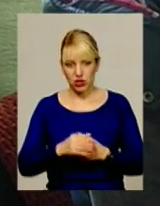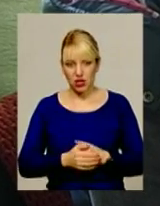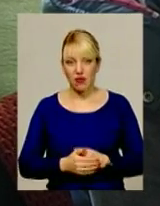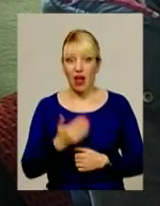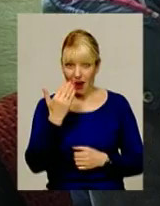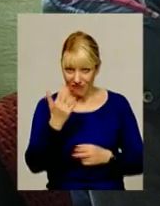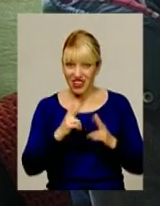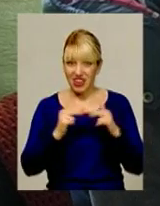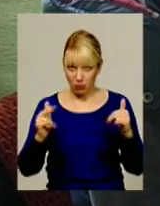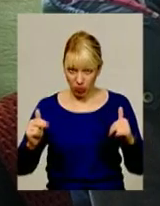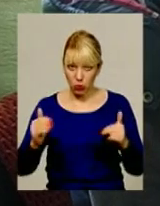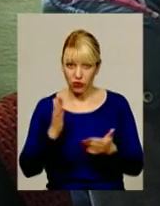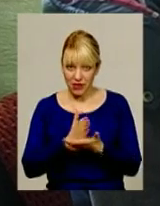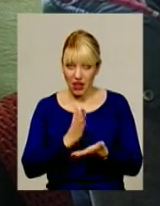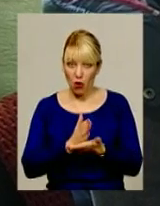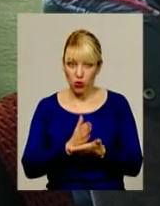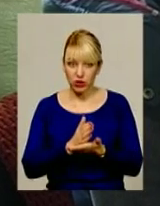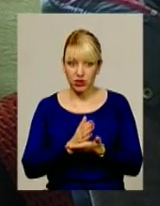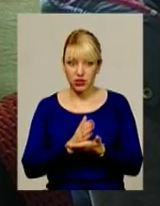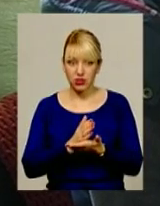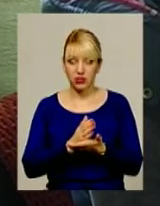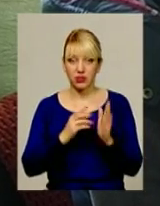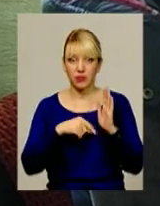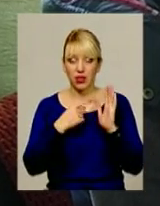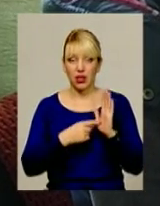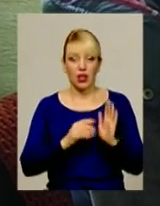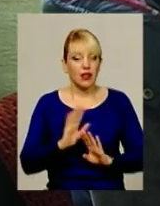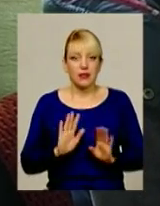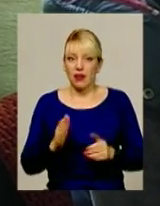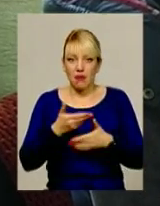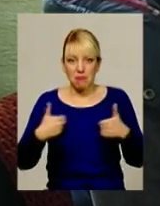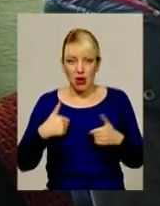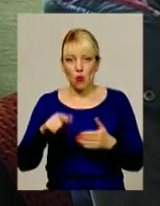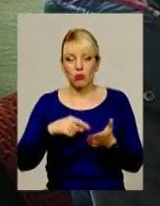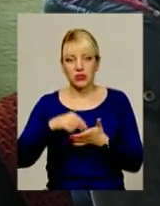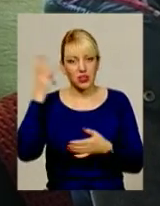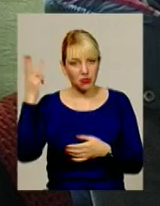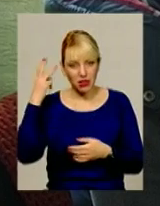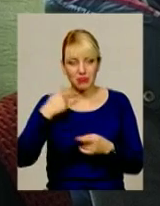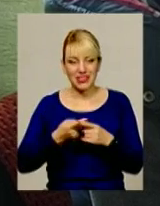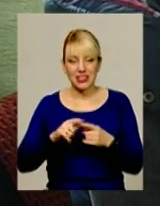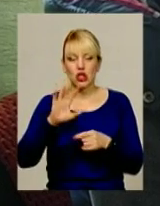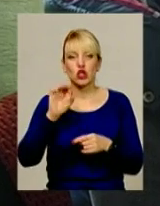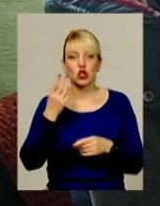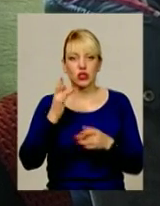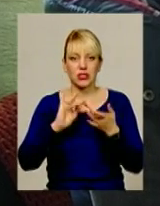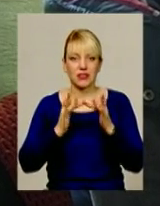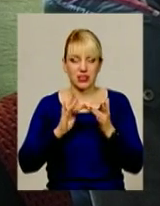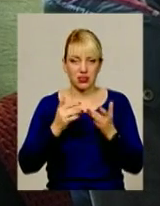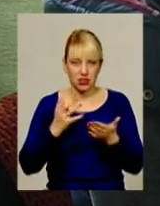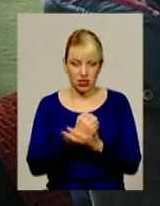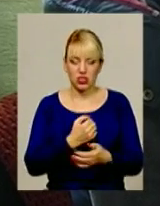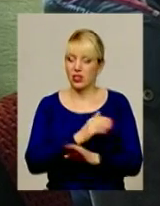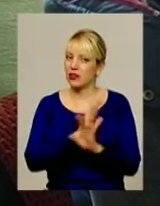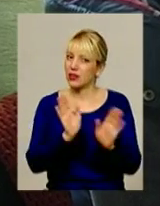Дніпропетровскі знаходитесь? Ні, ми знаходимося у Хмельницькому. Ми цей телефон знайшли у соцмережі. Ні, ні, ні.